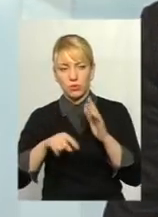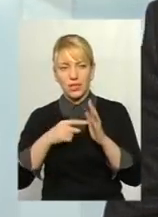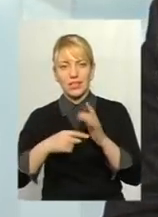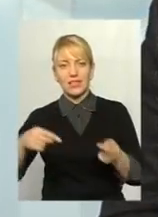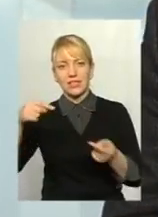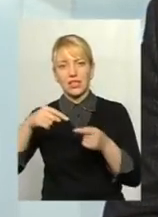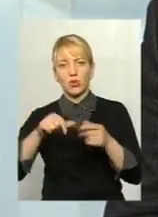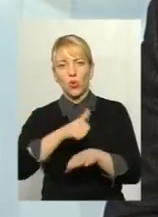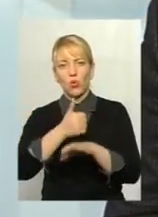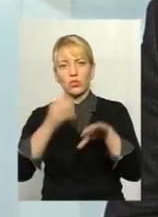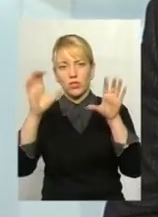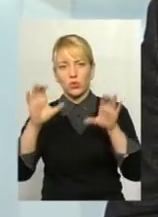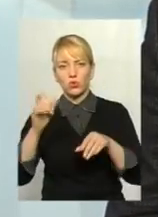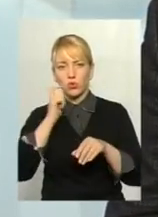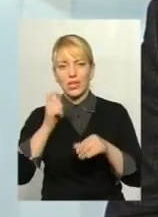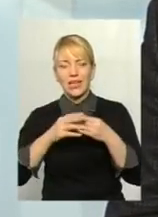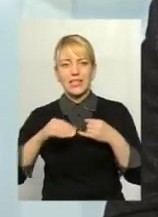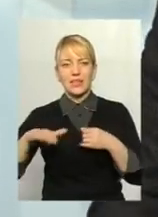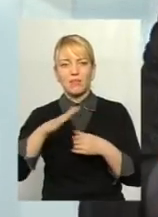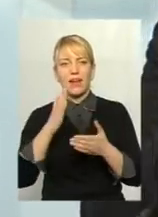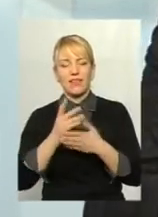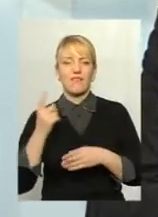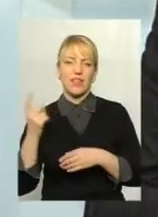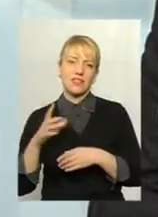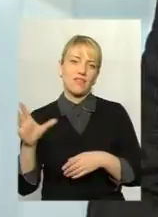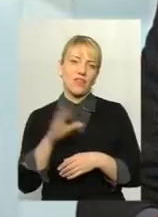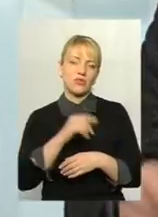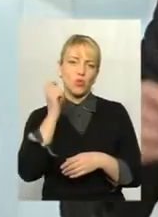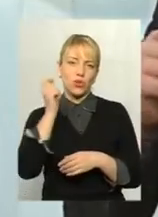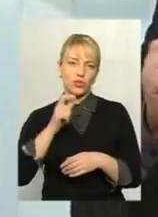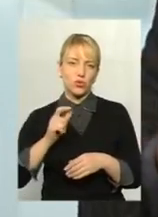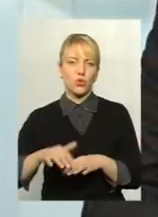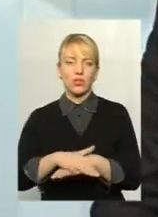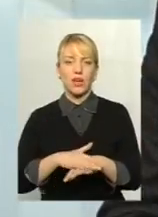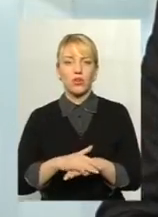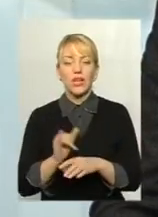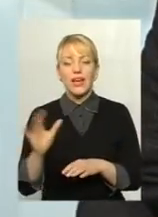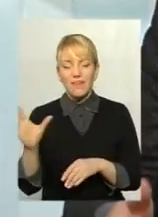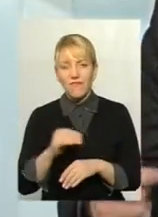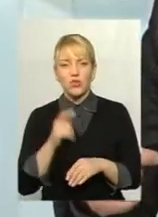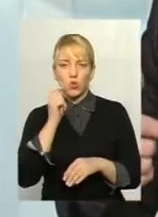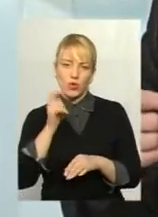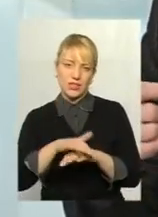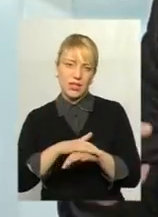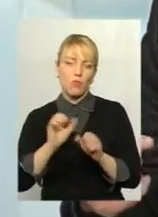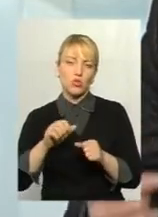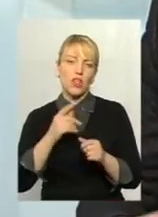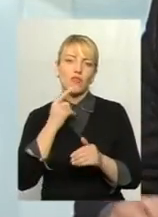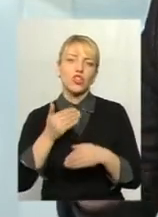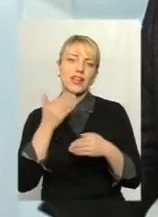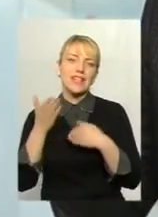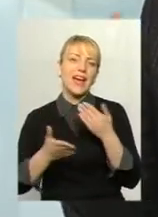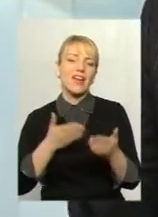земля є власністю усього українського народу. І весь український народ, можливо, через референдум, і повинен вирішити це питання.